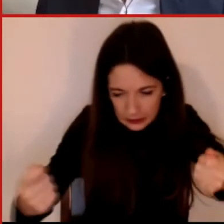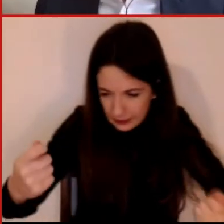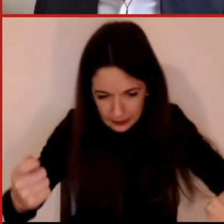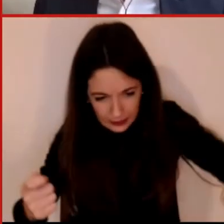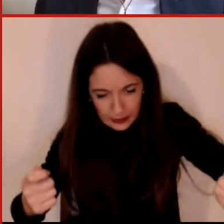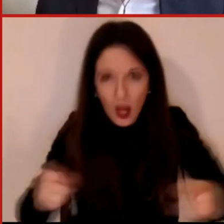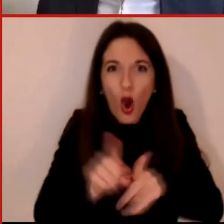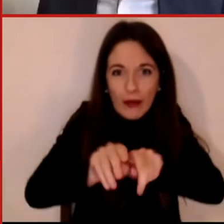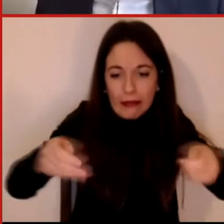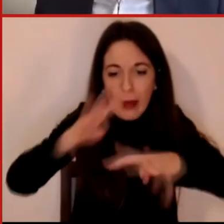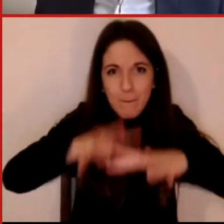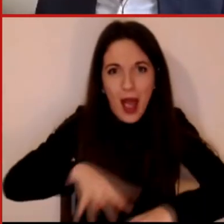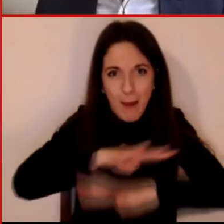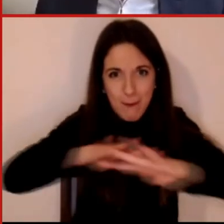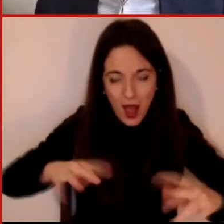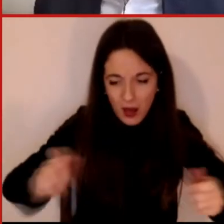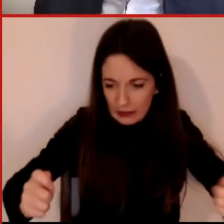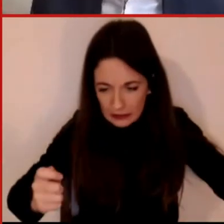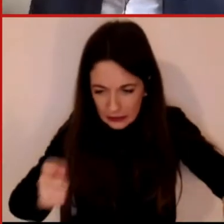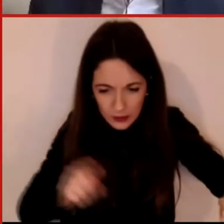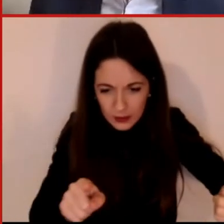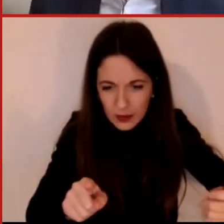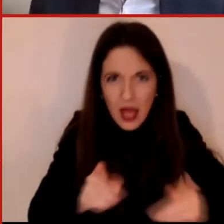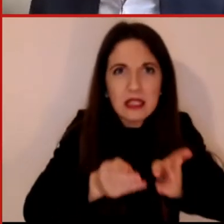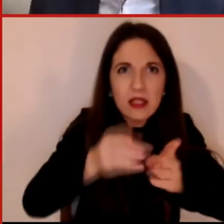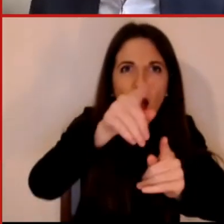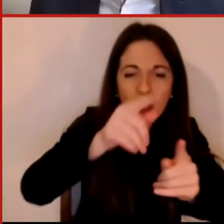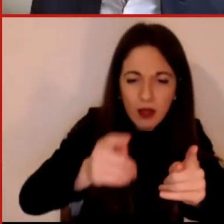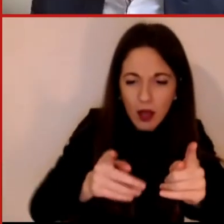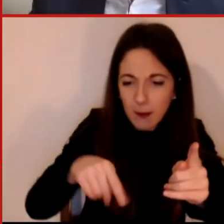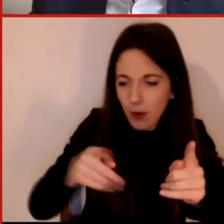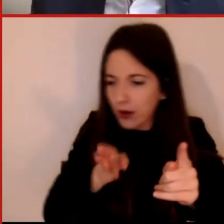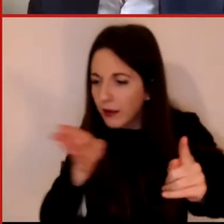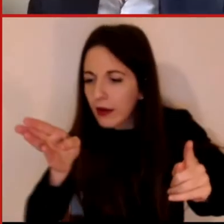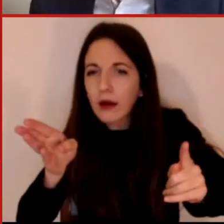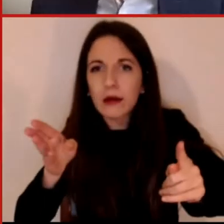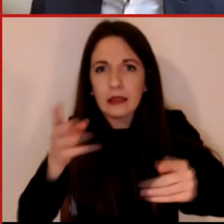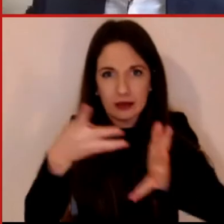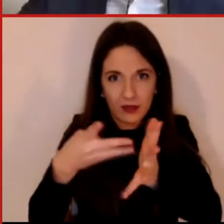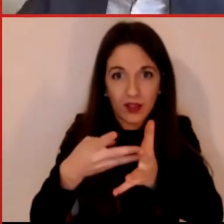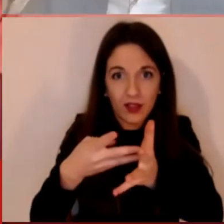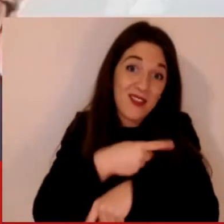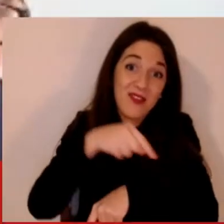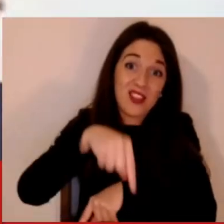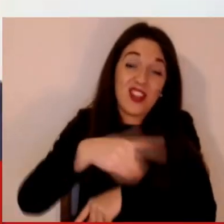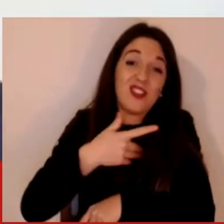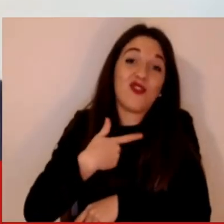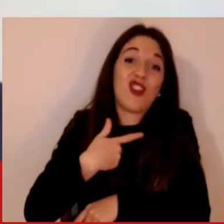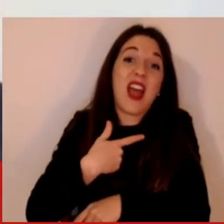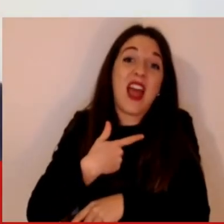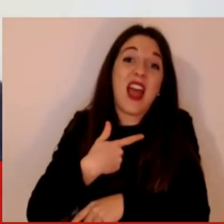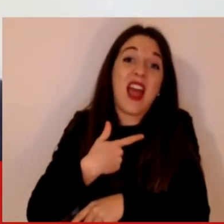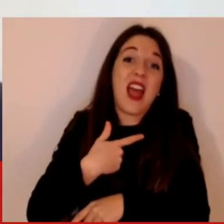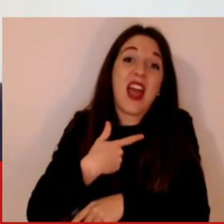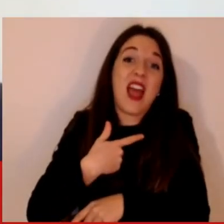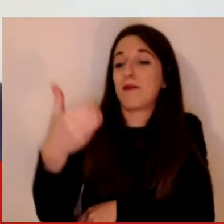nostro dispositivo mobile che non solo ci indica dove andare ma anche come evitare gli ingordi o ci dice come in questo caso a un